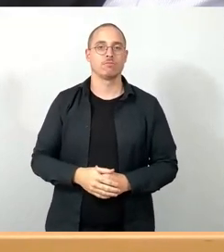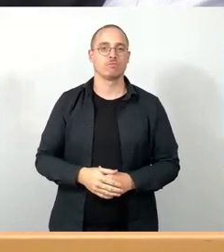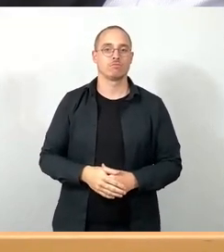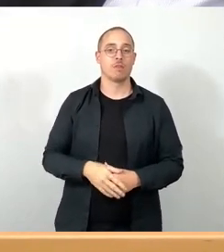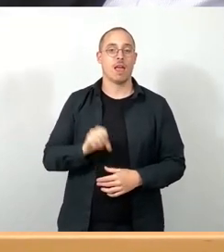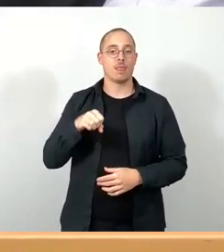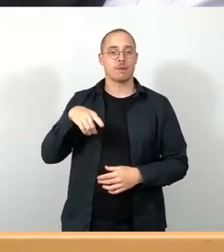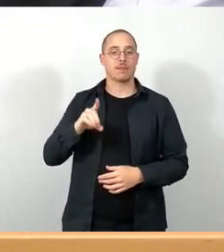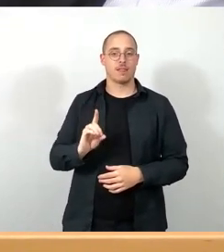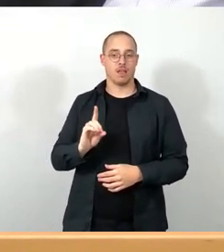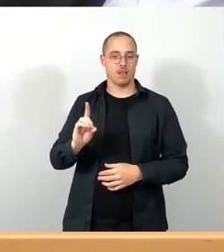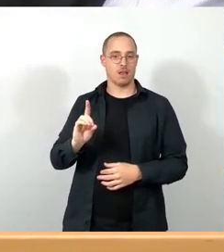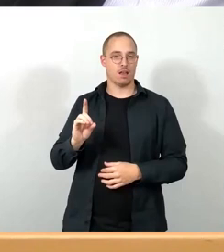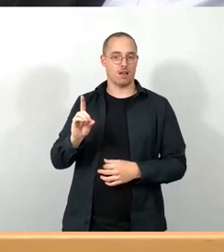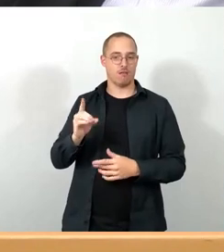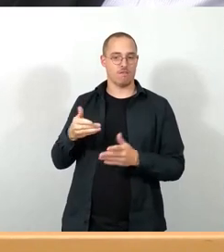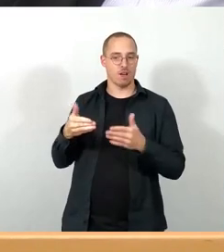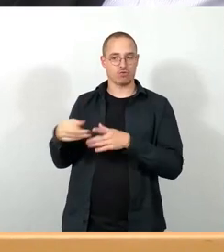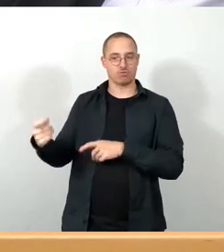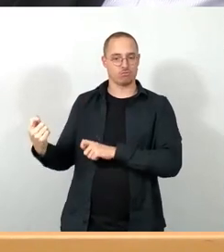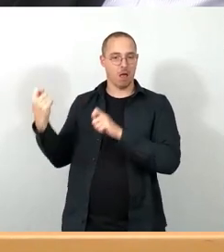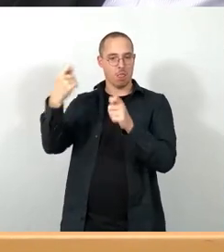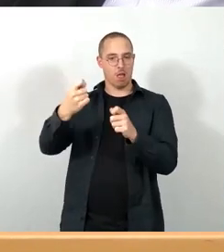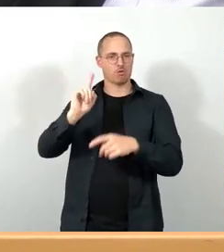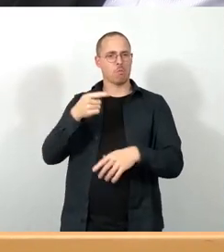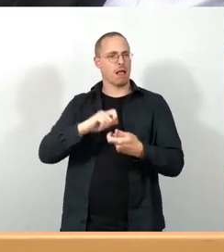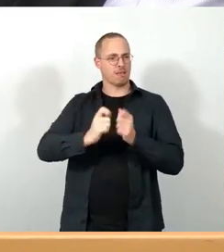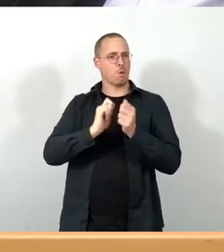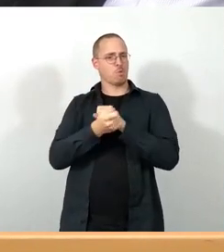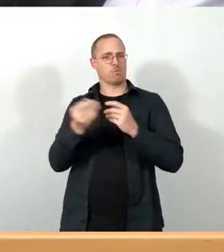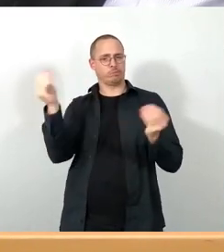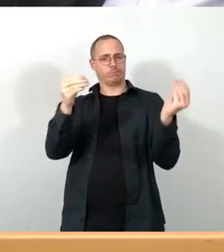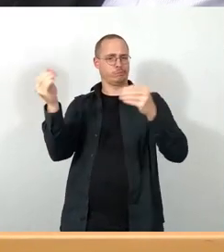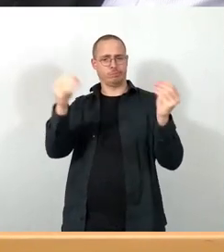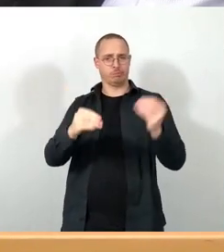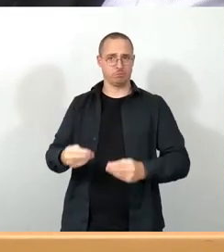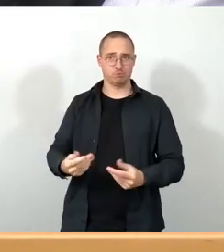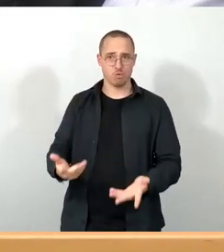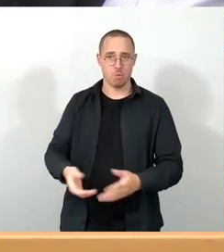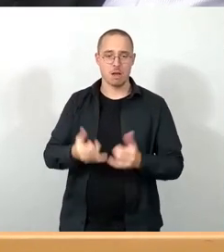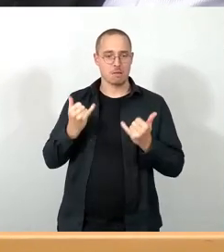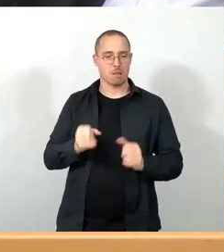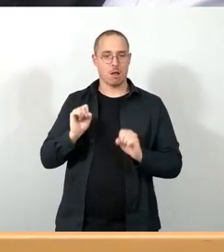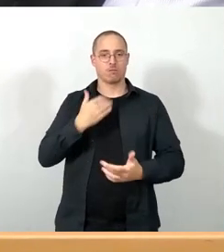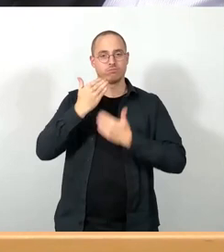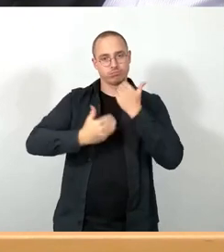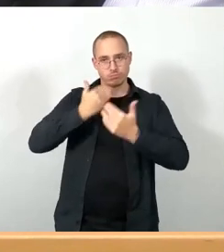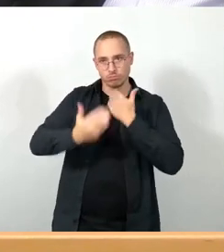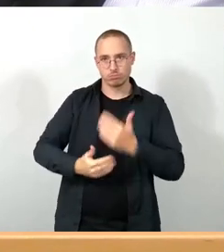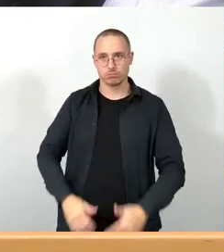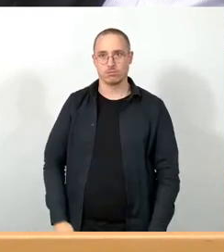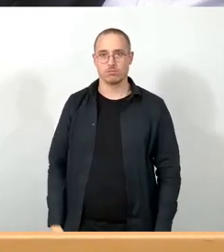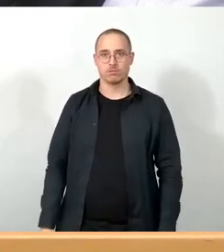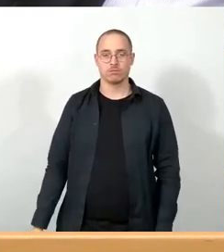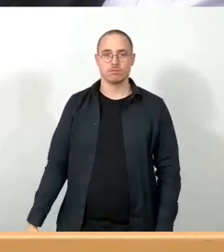mit Änderungen hier versehen hat. Das kann jetzt mal eingebracht werden durch Sie, Trebs, und dann würden